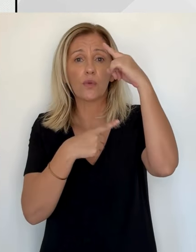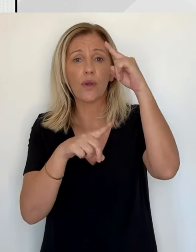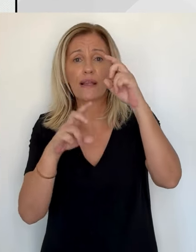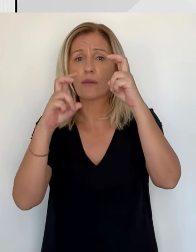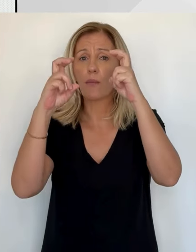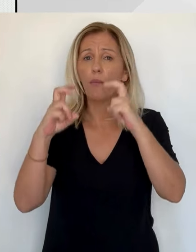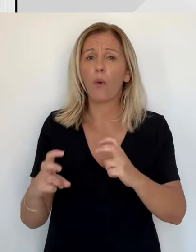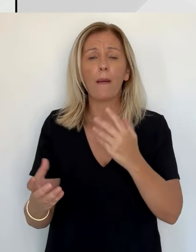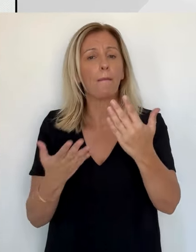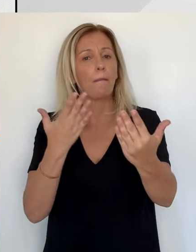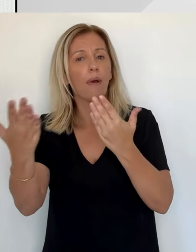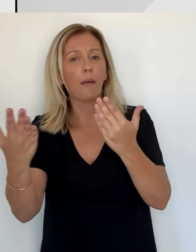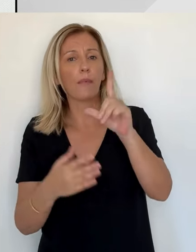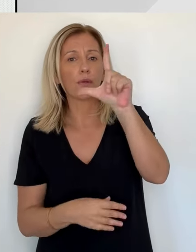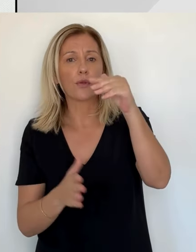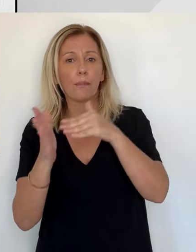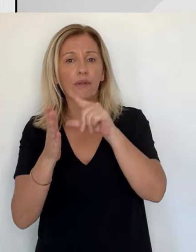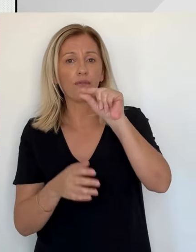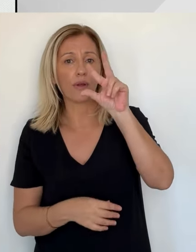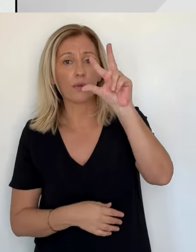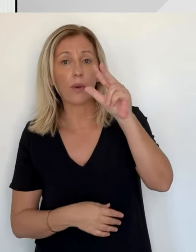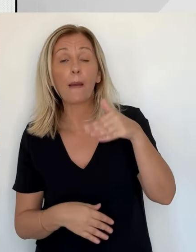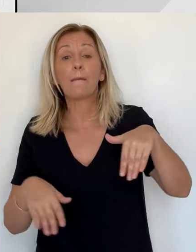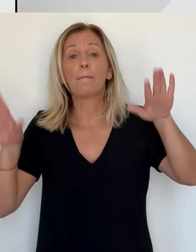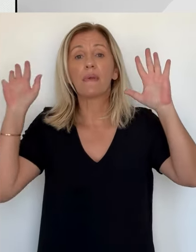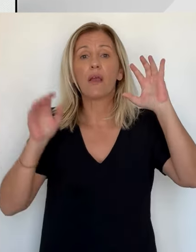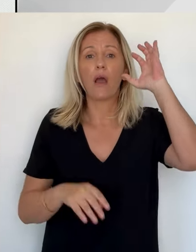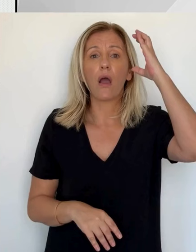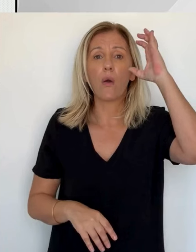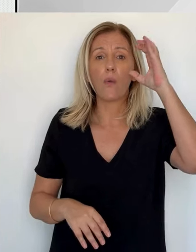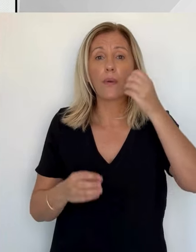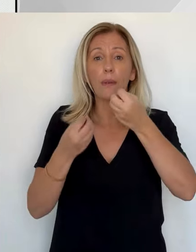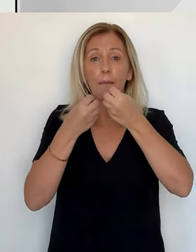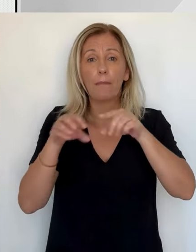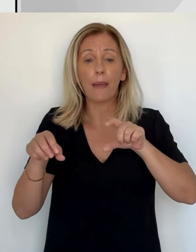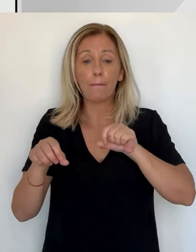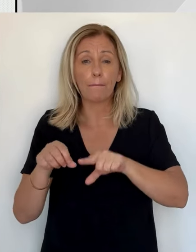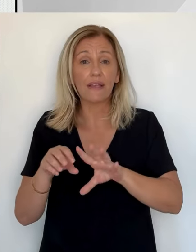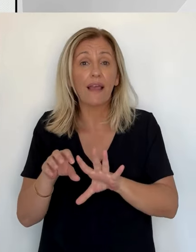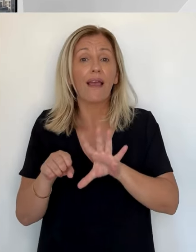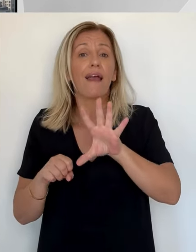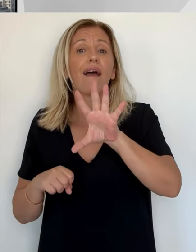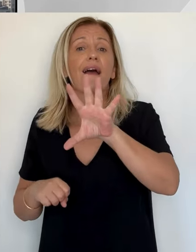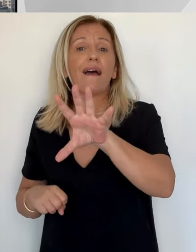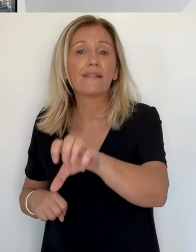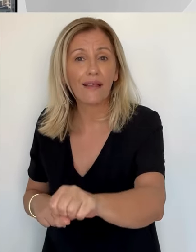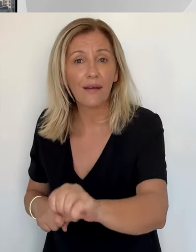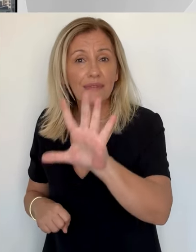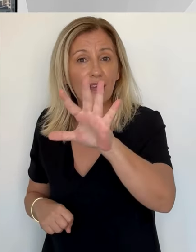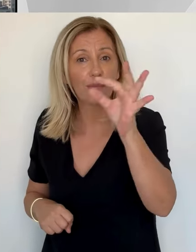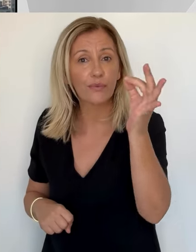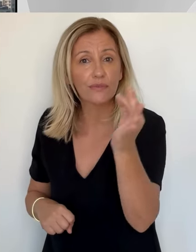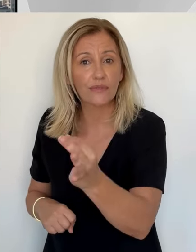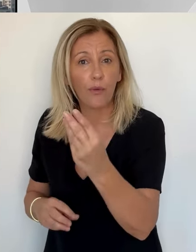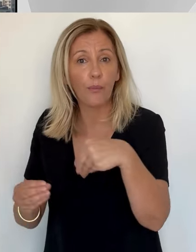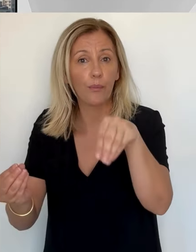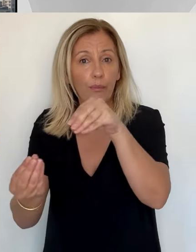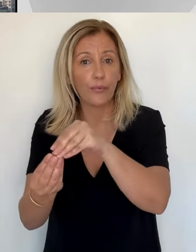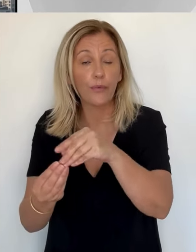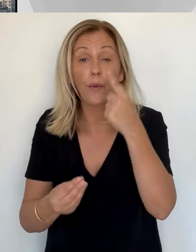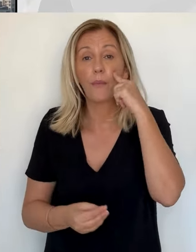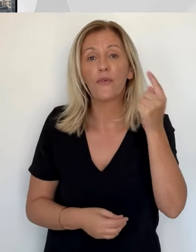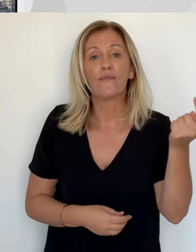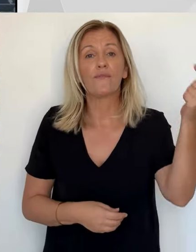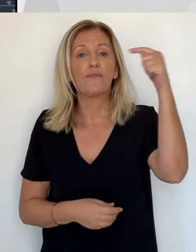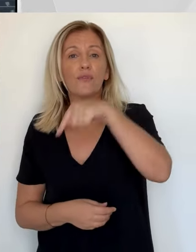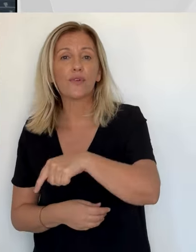légère baisse de fréquentation a été comblée en août, plus 5% de passagers dans les ports et aéroports. Pour rejoindre l'île ou la quittée, le